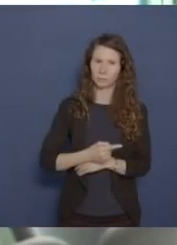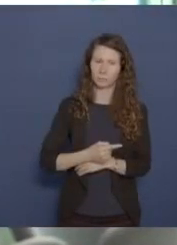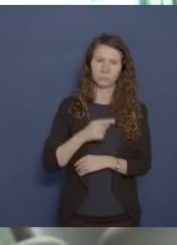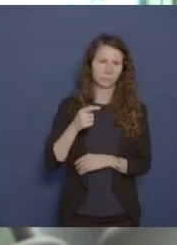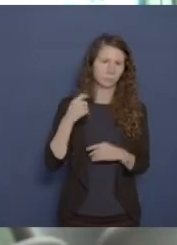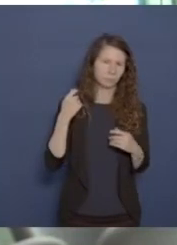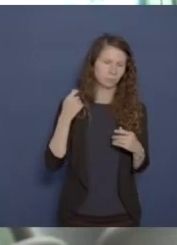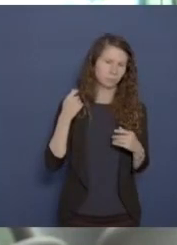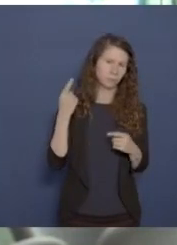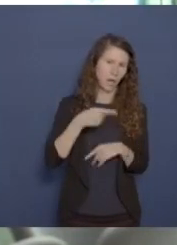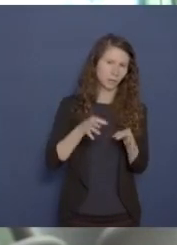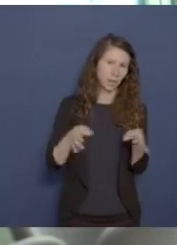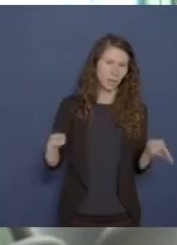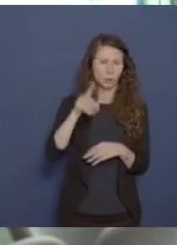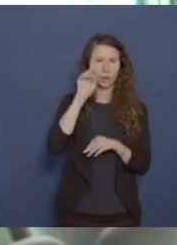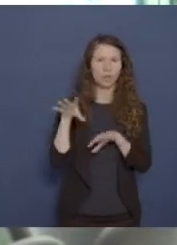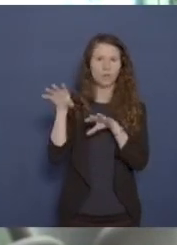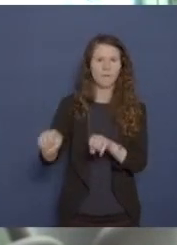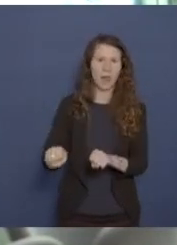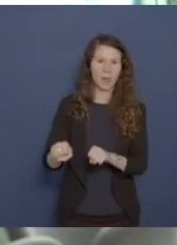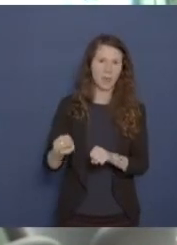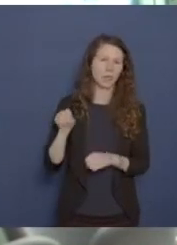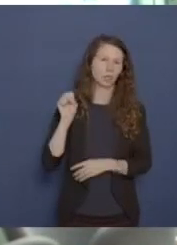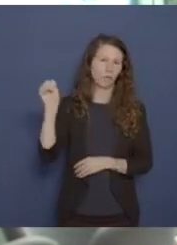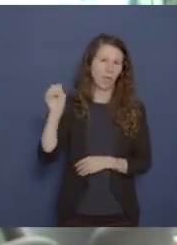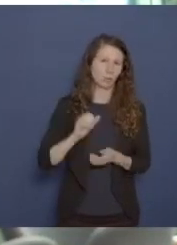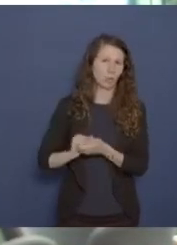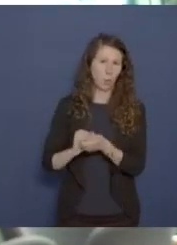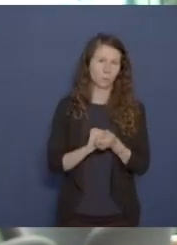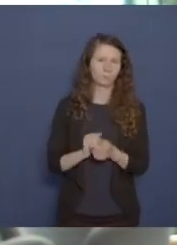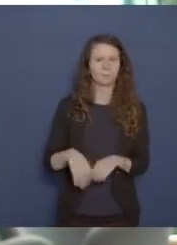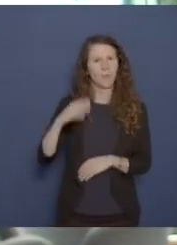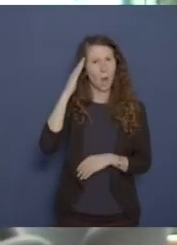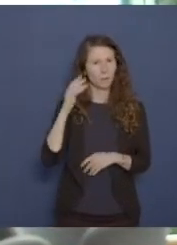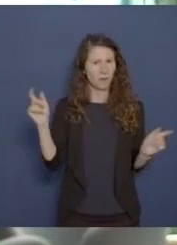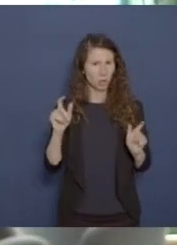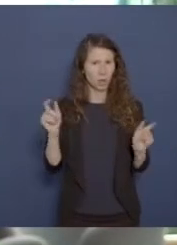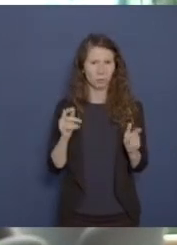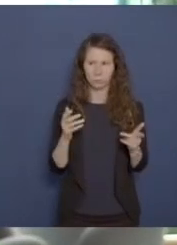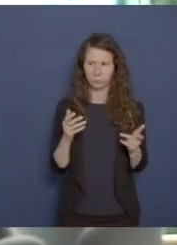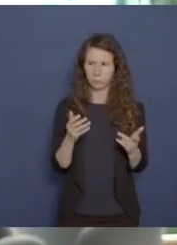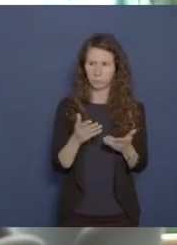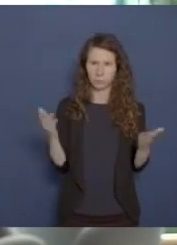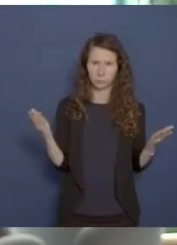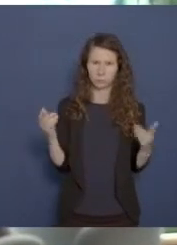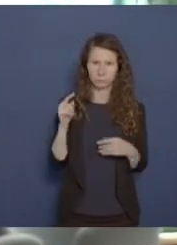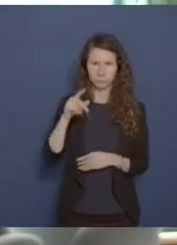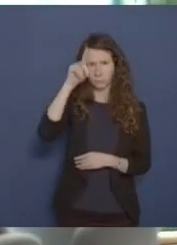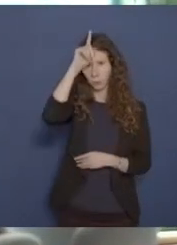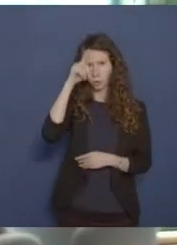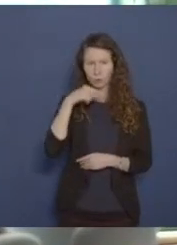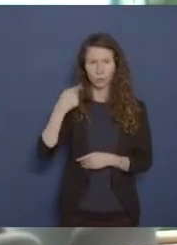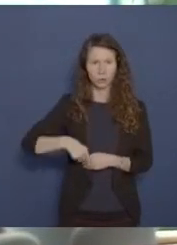Jahrestages des deutschen Überfalls auf die Sowjetunion. Die Hauptveranstaltung findet in Karlsruhe statt, in dem Deutsch-Russischen Museum.